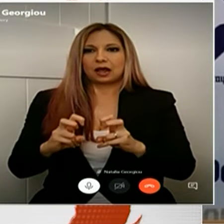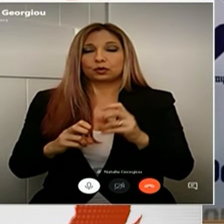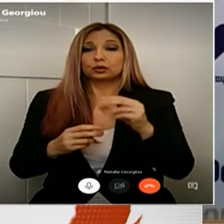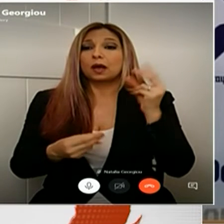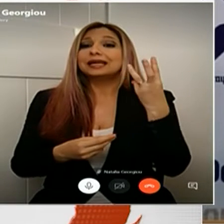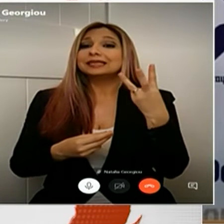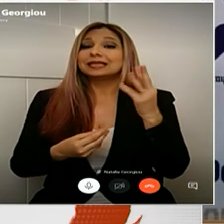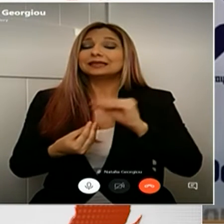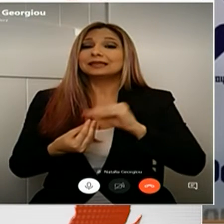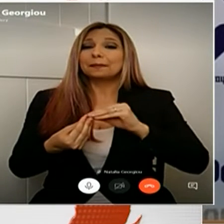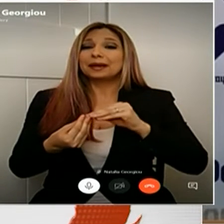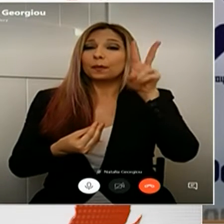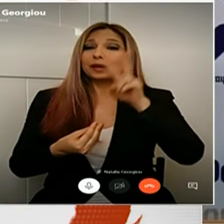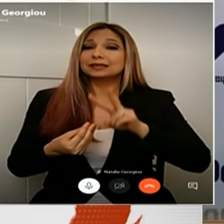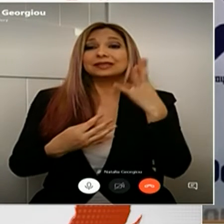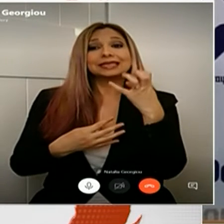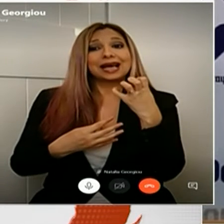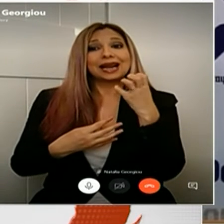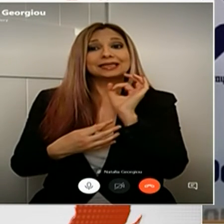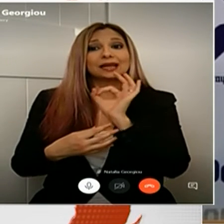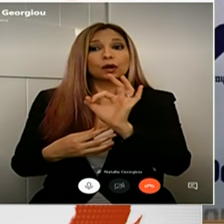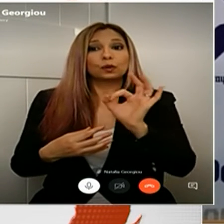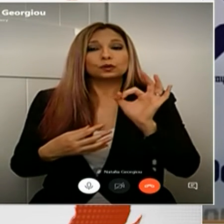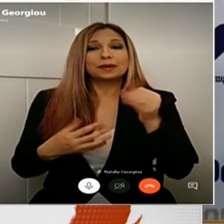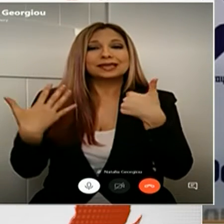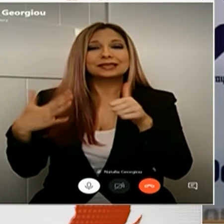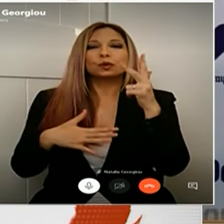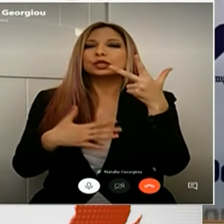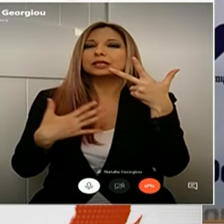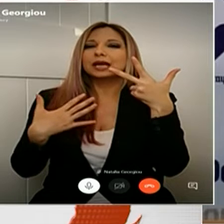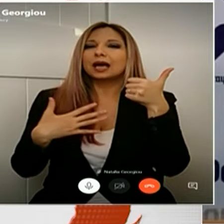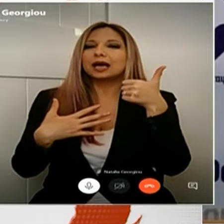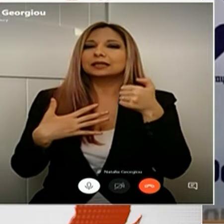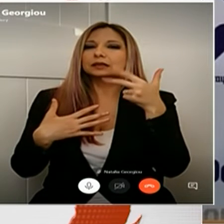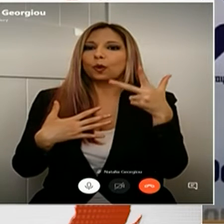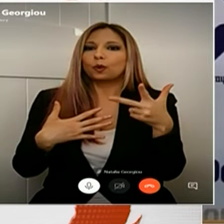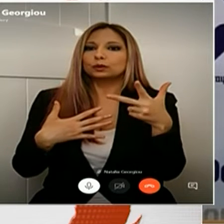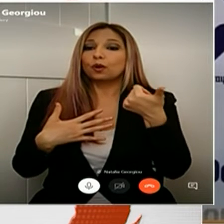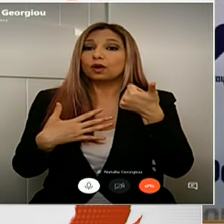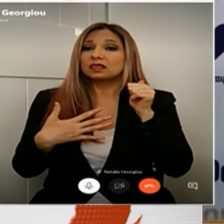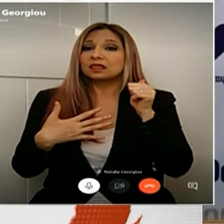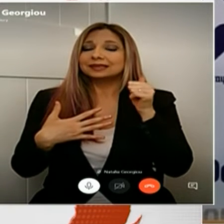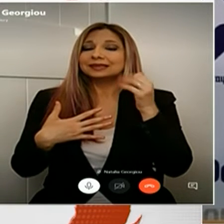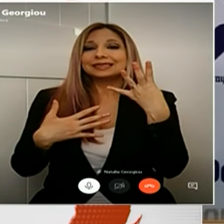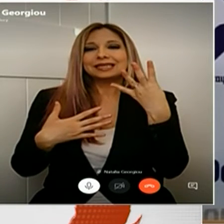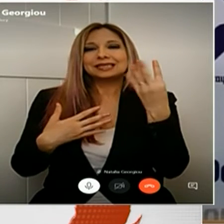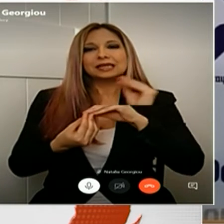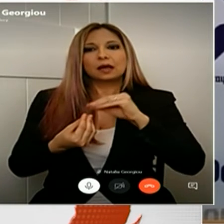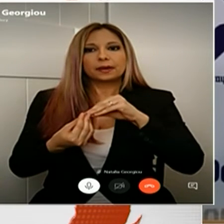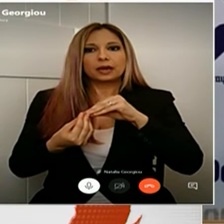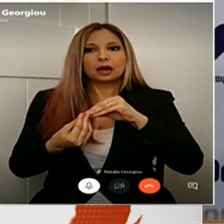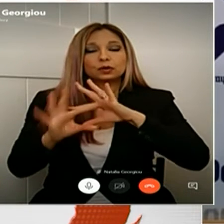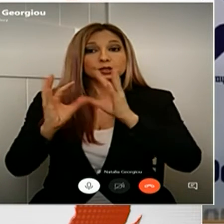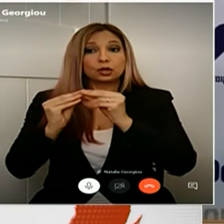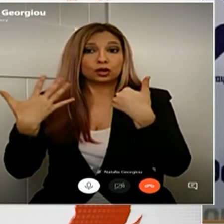40 κρούσματα σε 668 αναλύσεις. χθες στις 4 Απριλίου από σύνολον 698